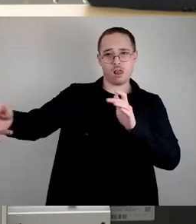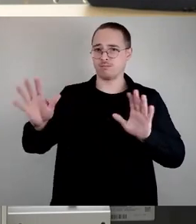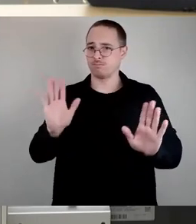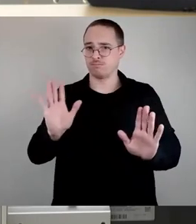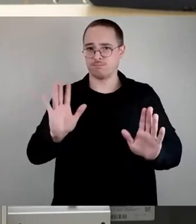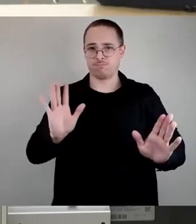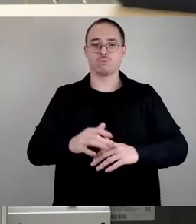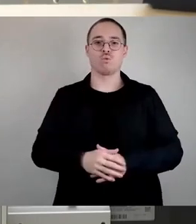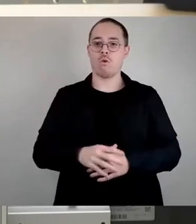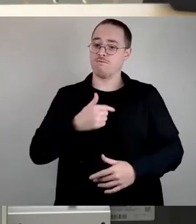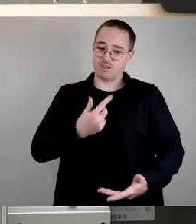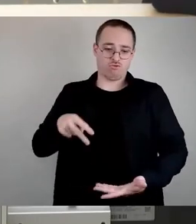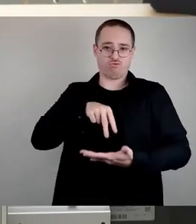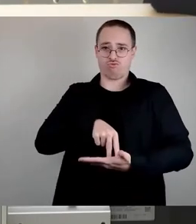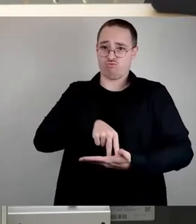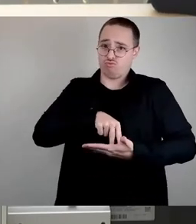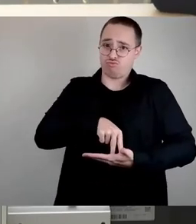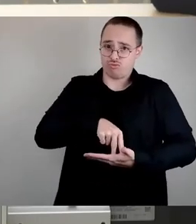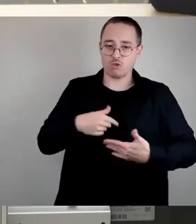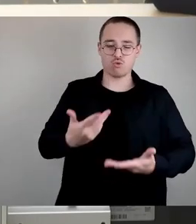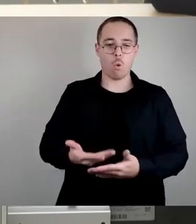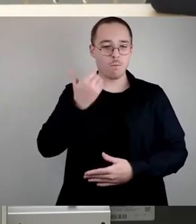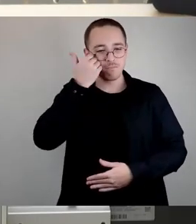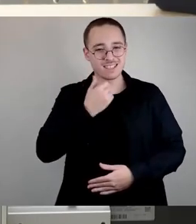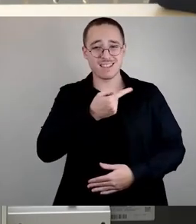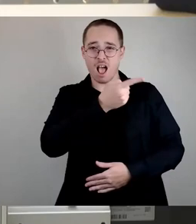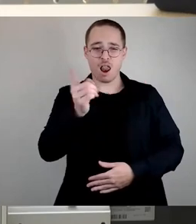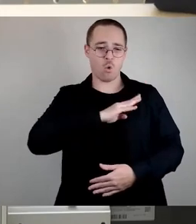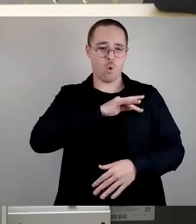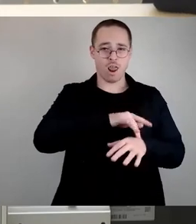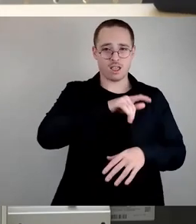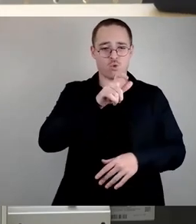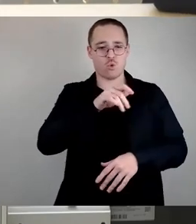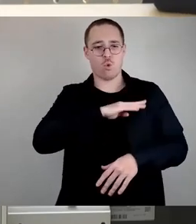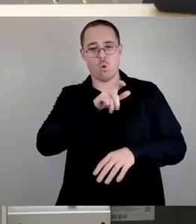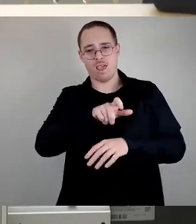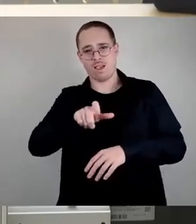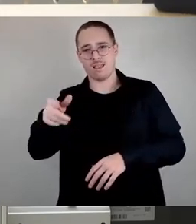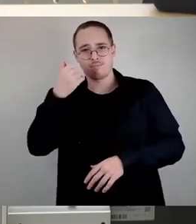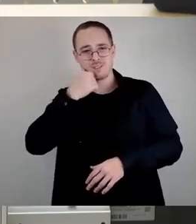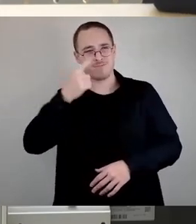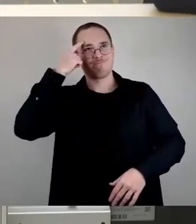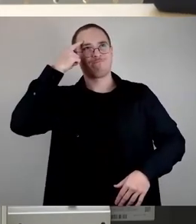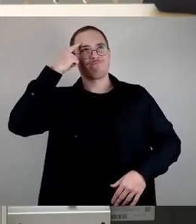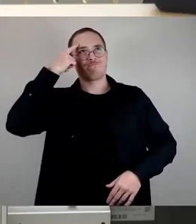Kolleginnen und Kollegen darüber nachzudenken, was wir den Dresdnerinnen und Dresden versprochen haben und dazu zu stehen. Vielen Dank.